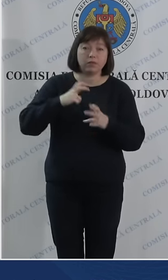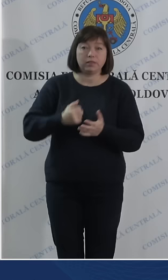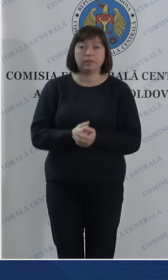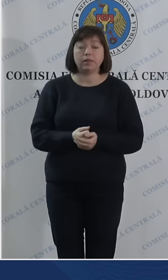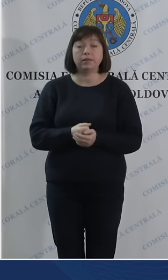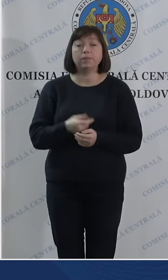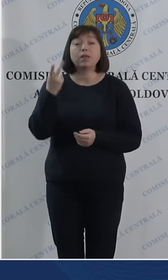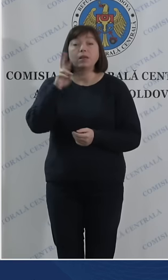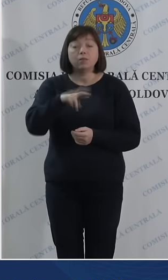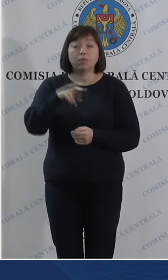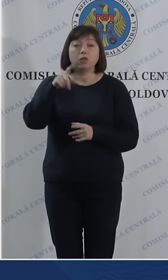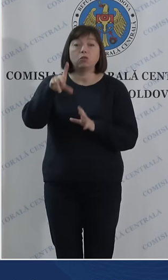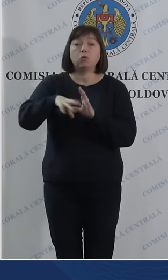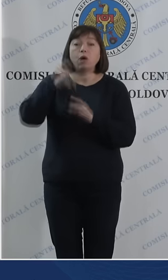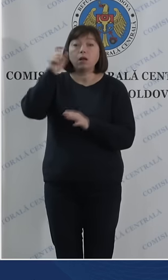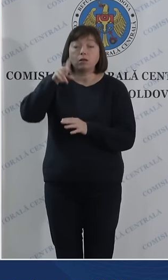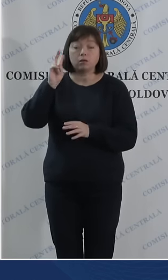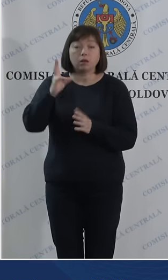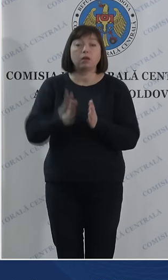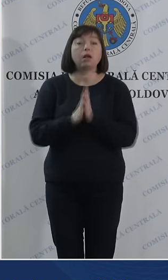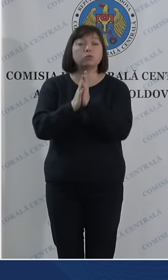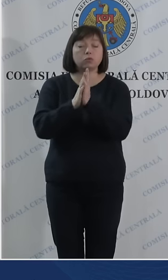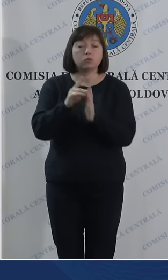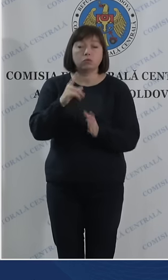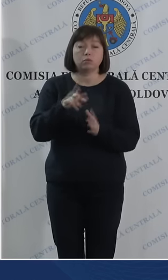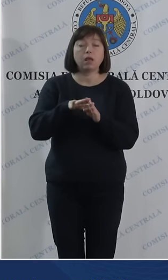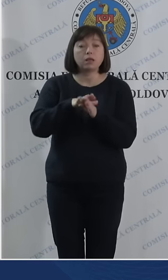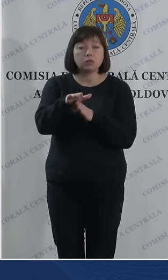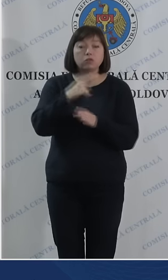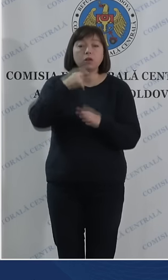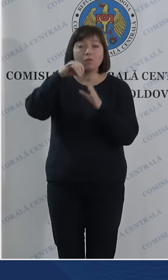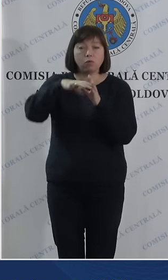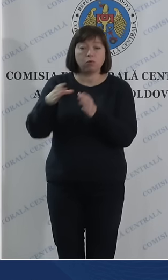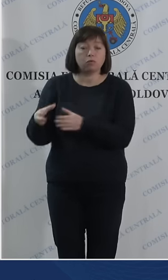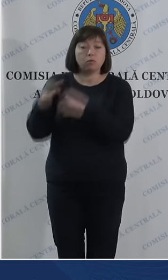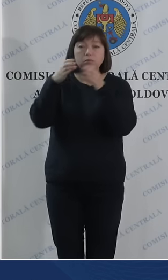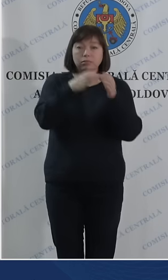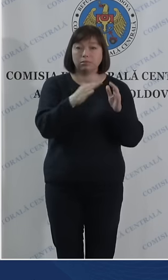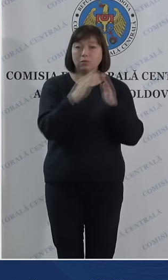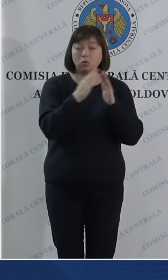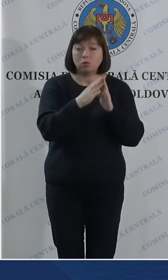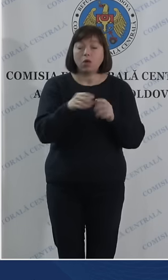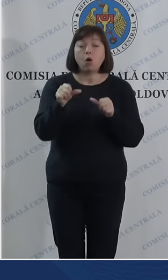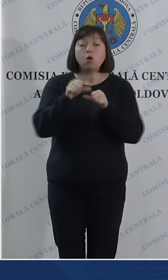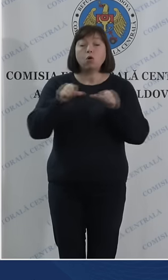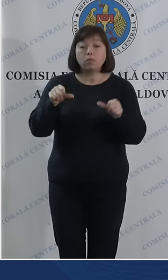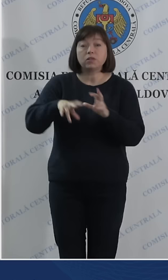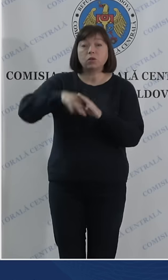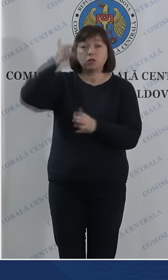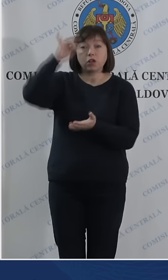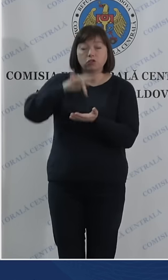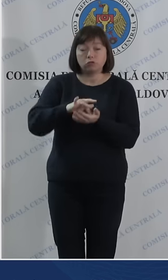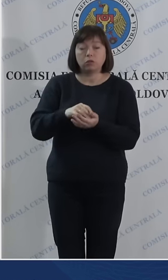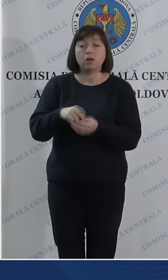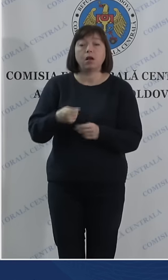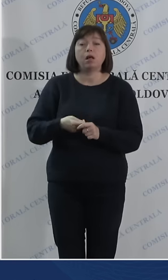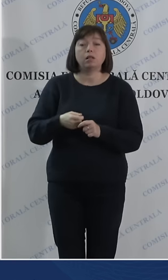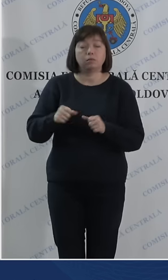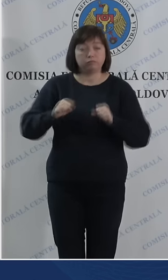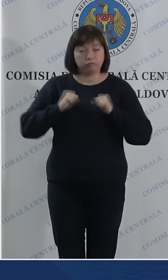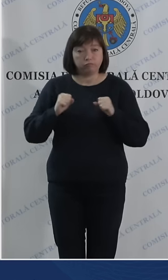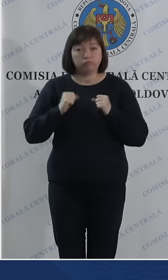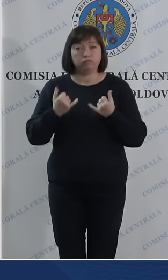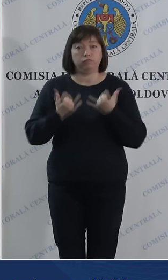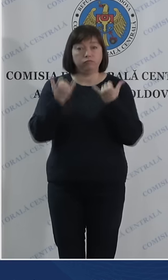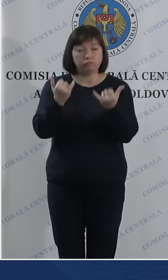Pentru alegăturii care au solicitat exercitarea votului cu urna mobilă, Comisia Electorală Centrală a depus efort